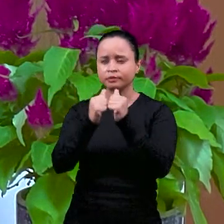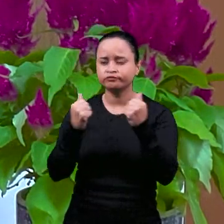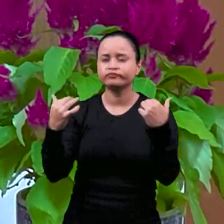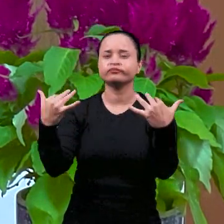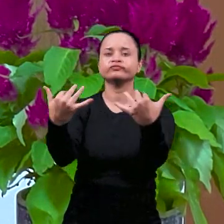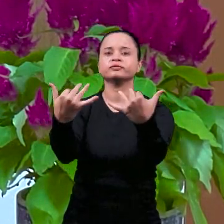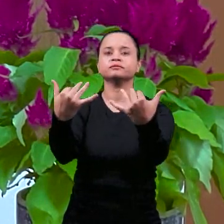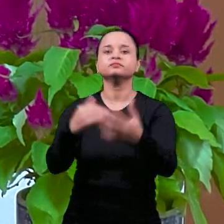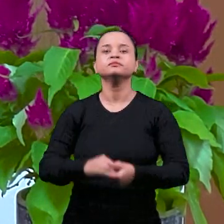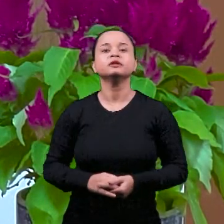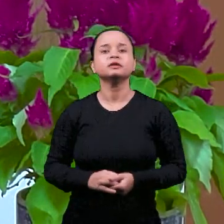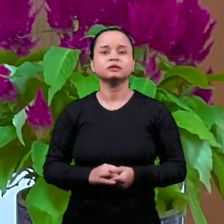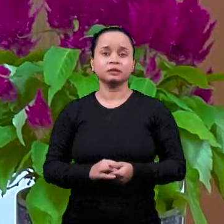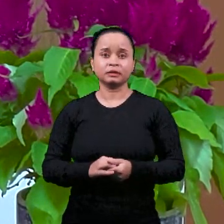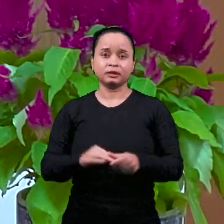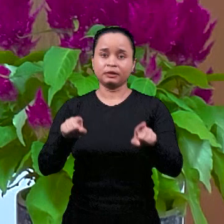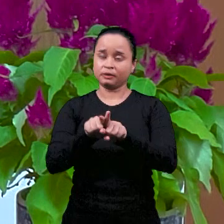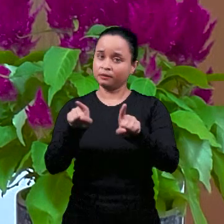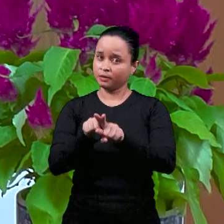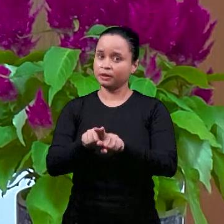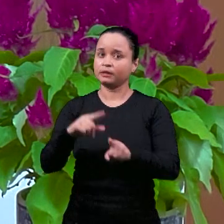перед этим прокуратором.